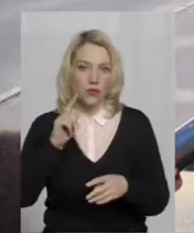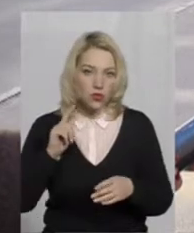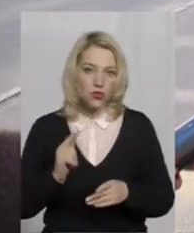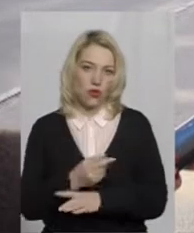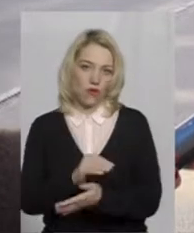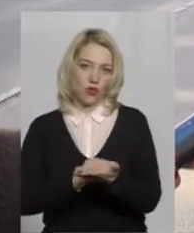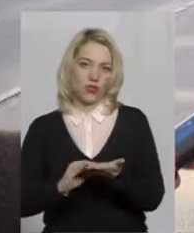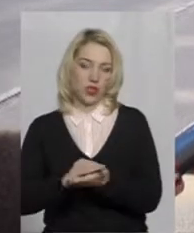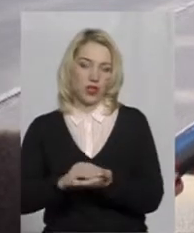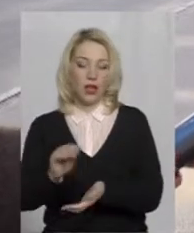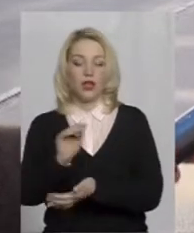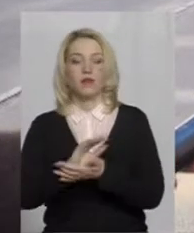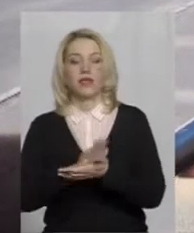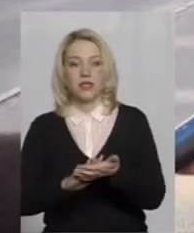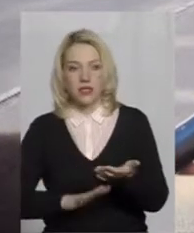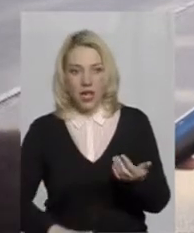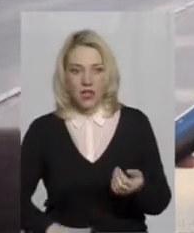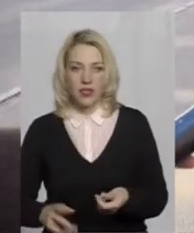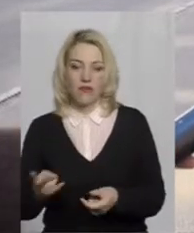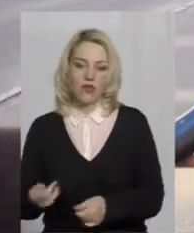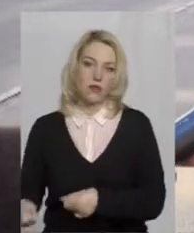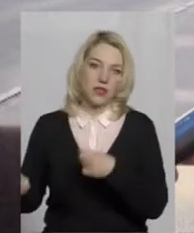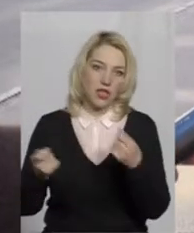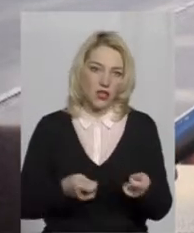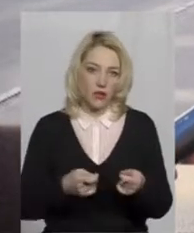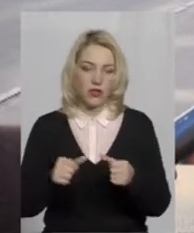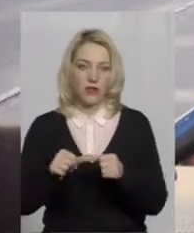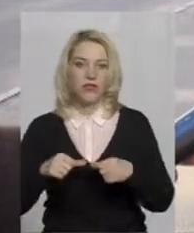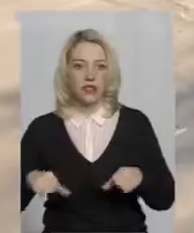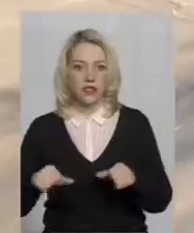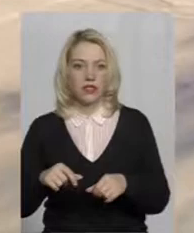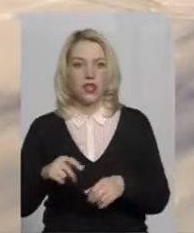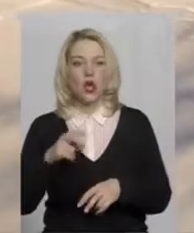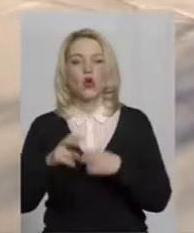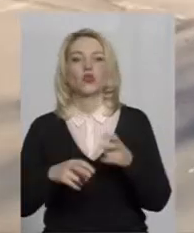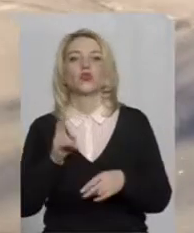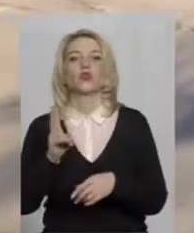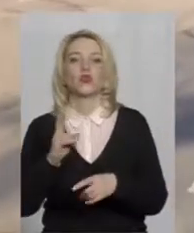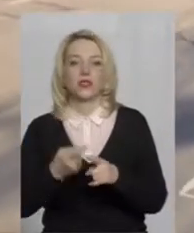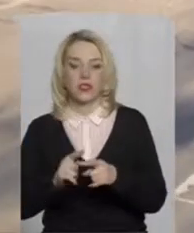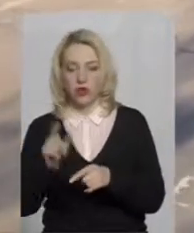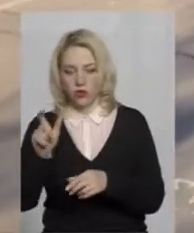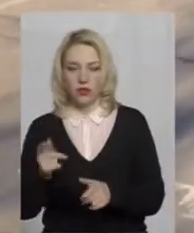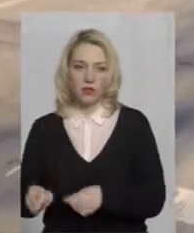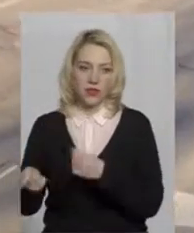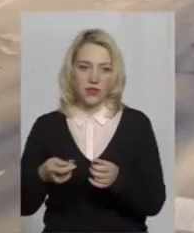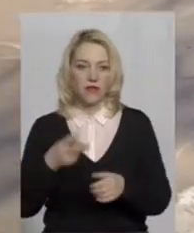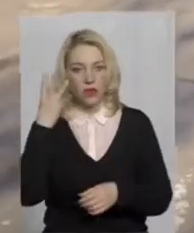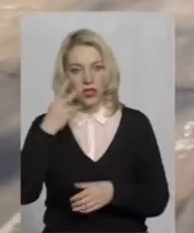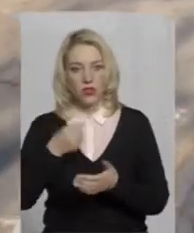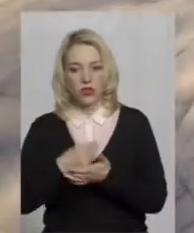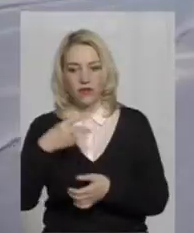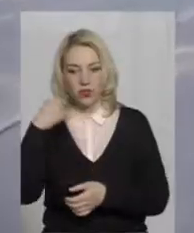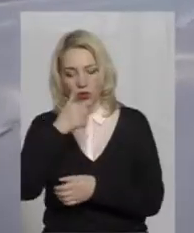пишеш заяву, дзвониш на дільницю, тобі кажуть, так, шукайте того, хто нам це зави принесе. У Хмельницькому до 2020 року діє програма